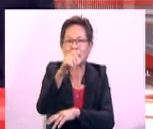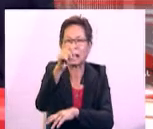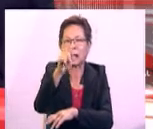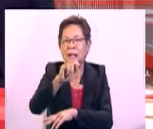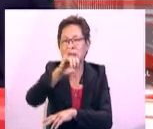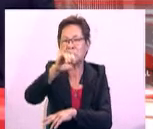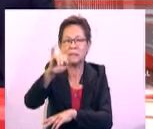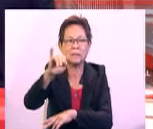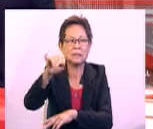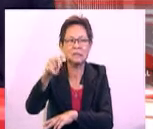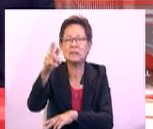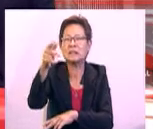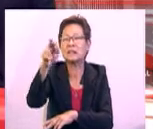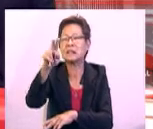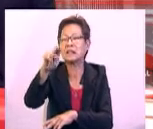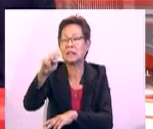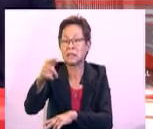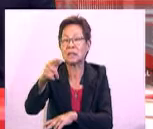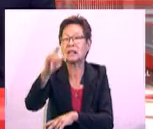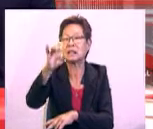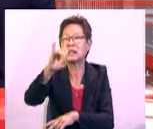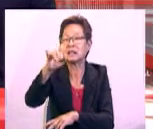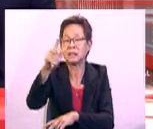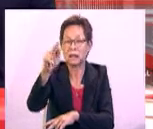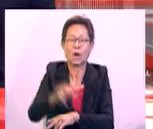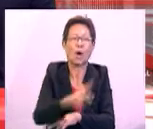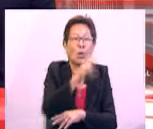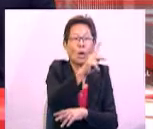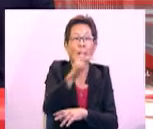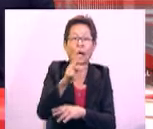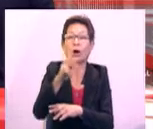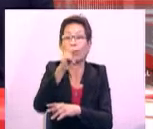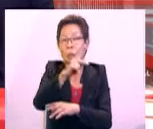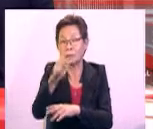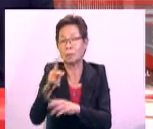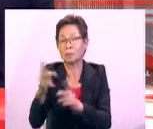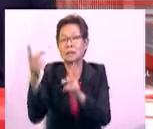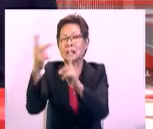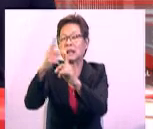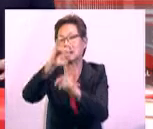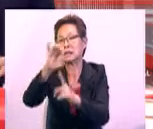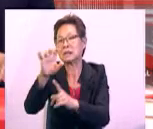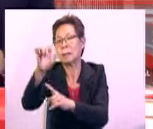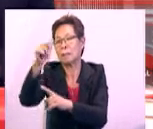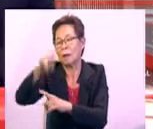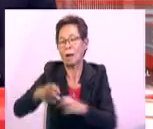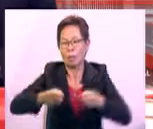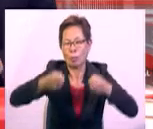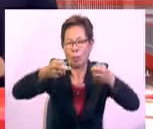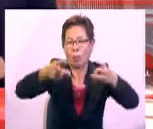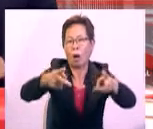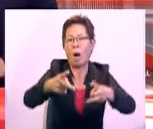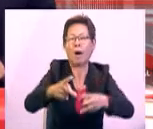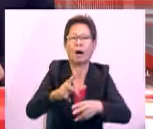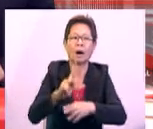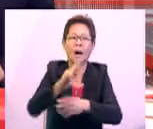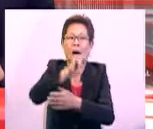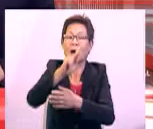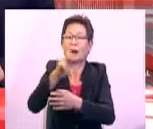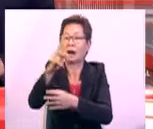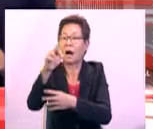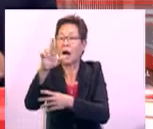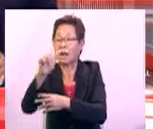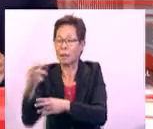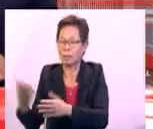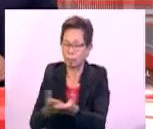Berapit dan Kuala Kang Kusa ke arah Jelapang. Ya, begitu juga di lebuh raya Kuala Lumpur, Karak menuju ke pusat bandar